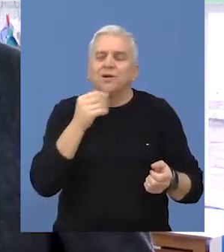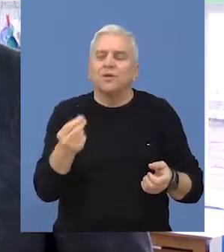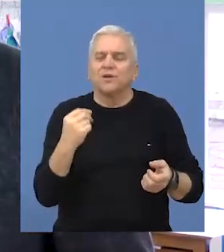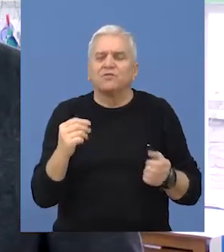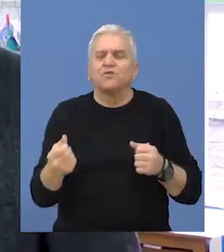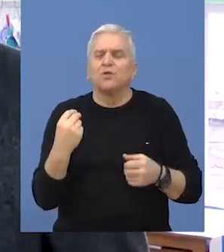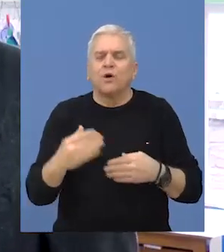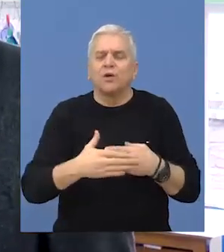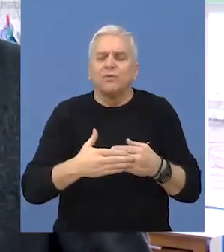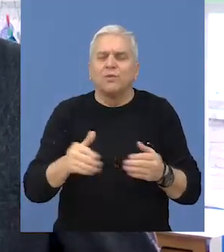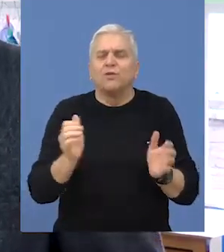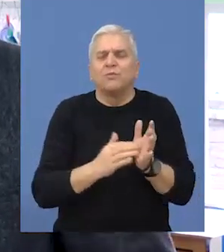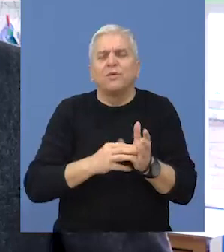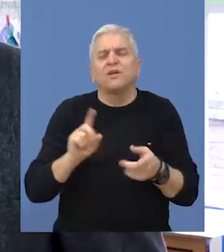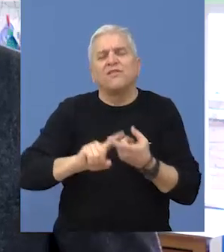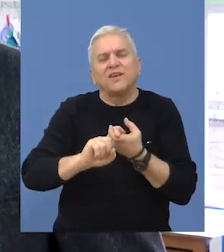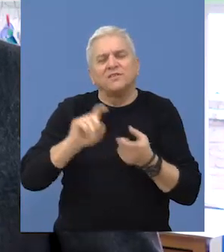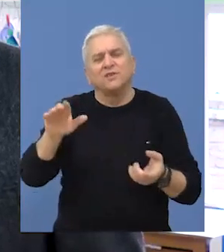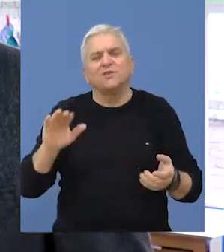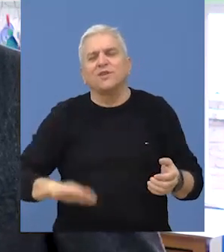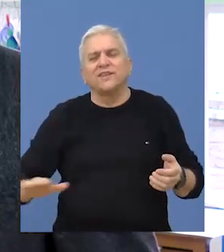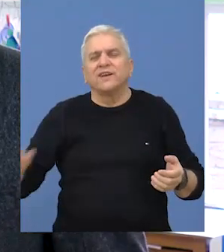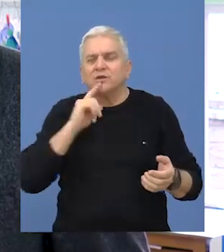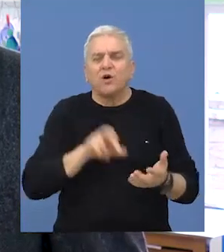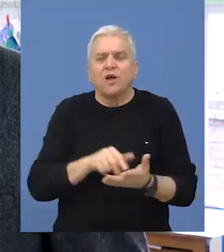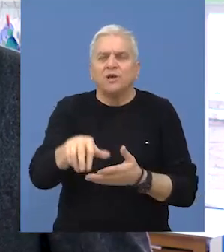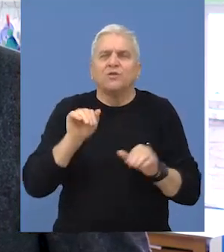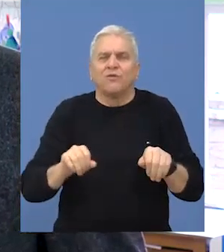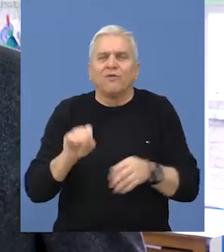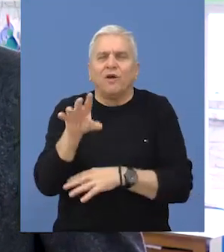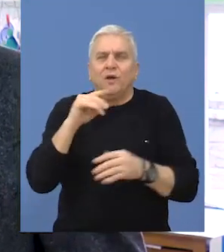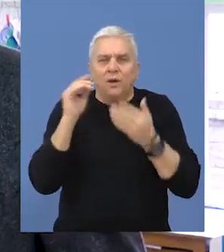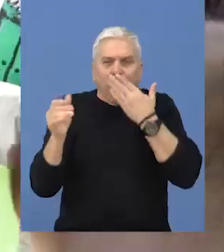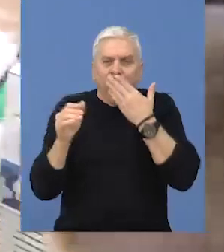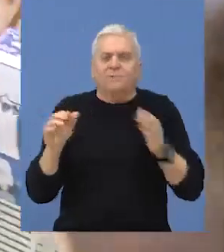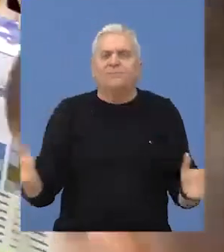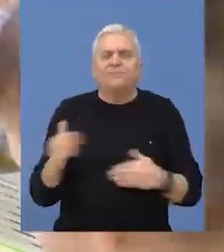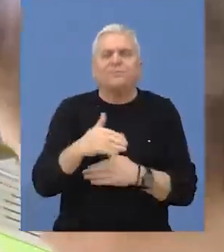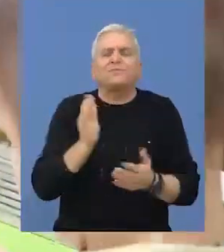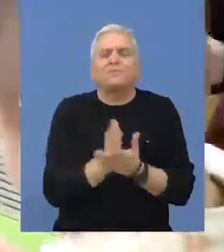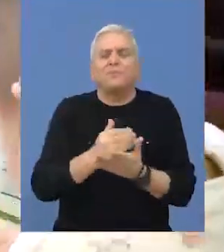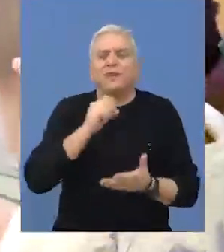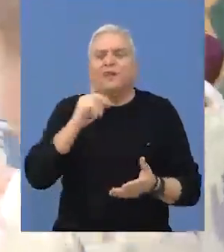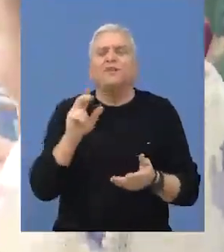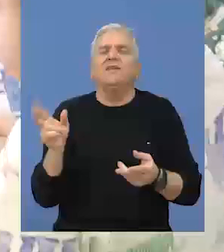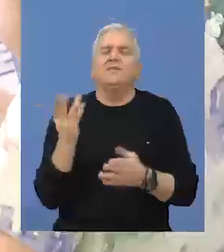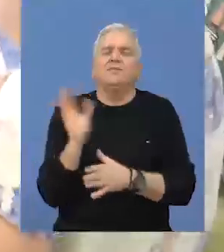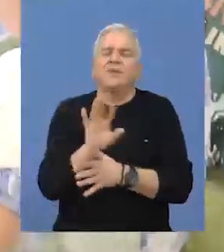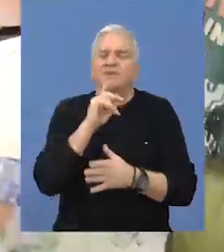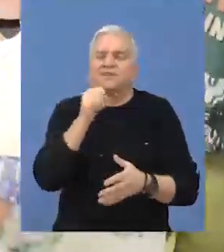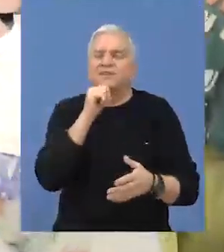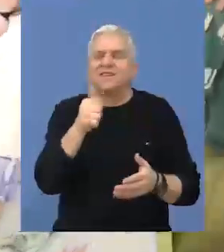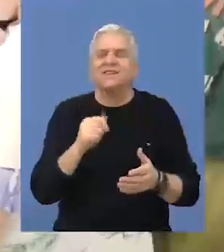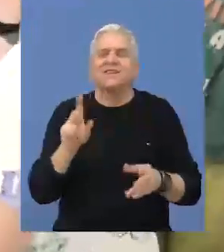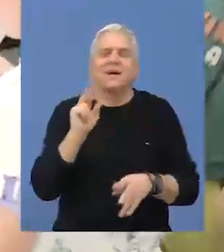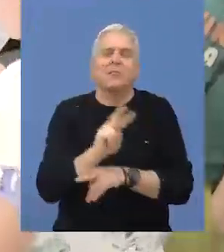jesu adekvatne i jesu u odnosu na potrebe dece koja pohađaju preškolsku ustanovu. Podela novogodišnjih paketića vrtiću